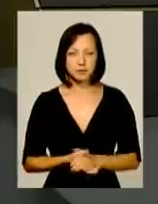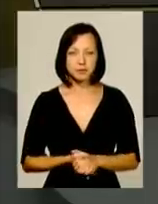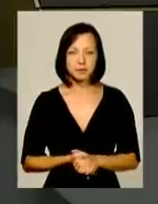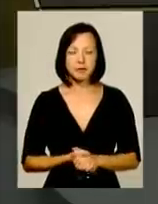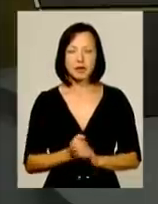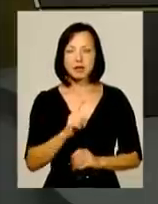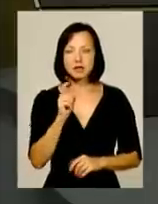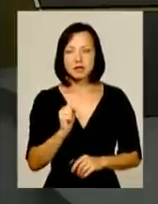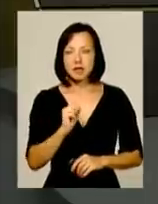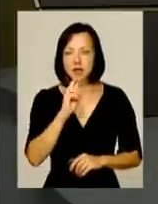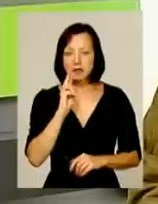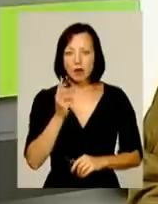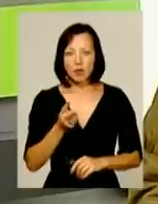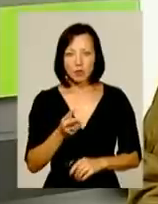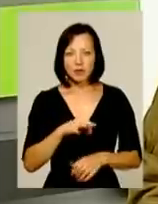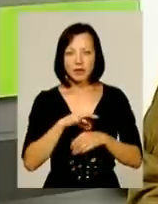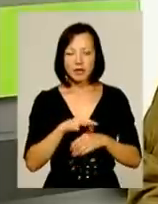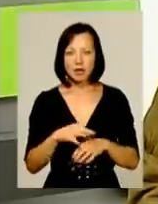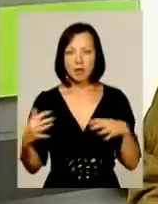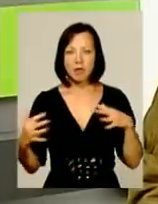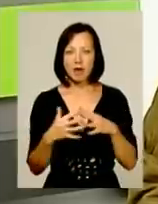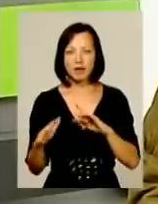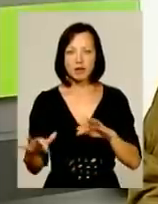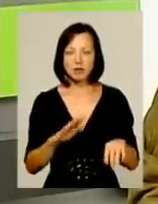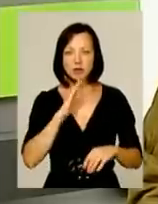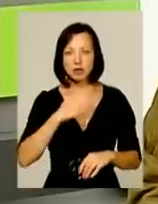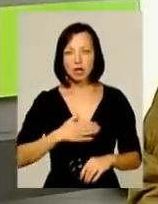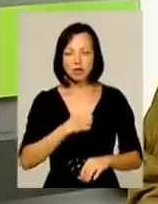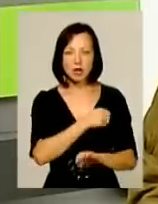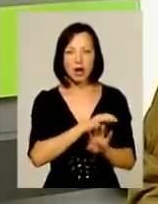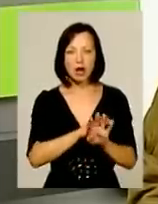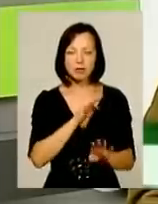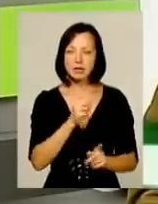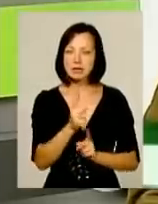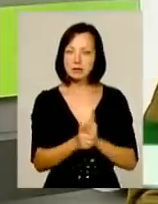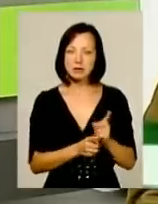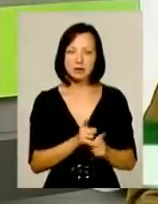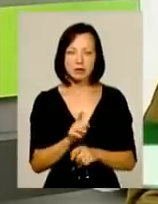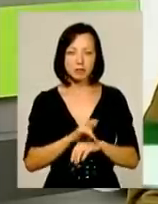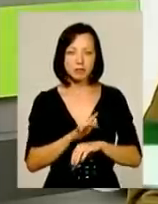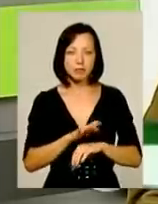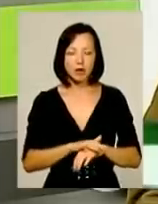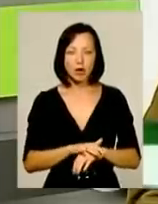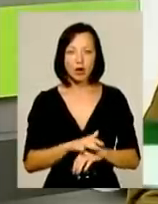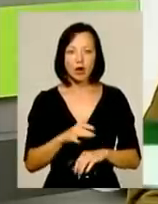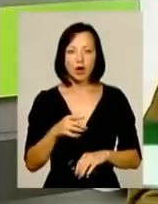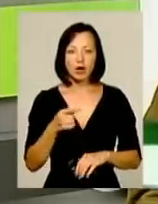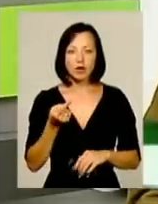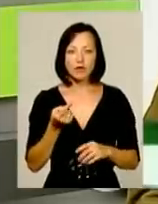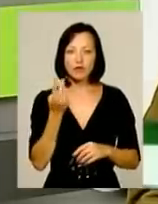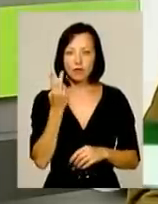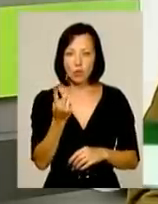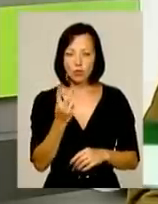За два роки ведення боєвих дій наша армія змінилася кардинально, можна сказати, в двох серйозних